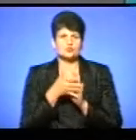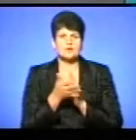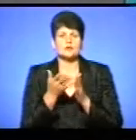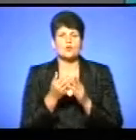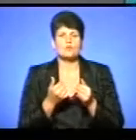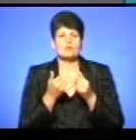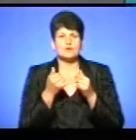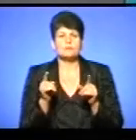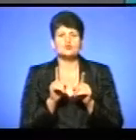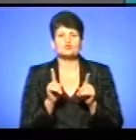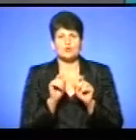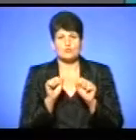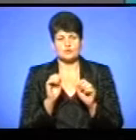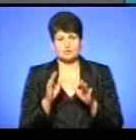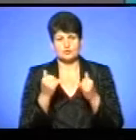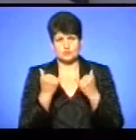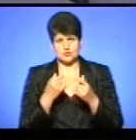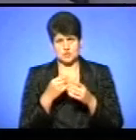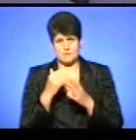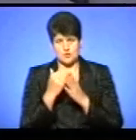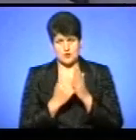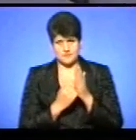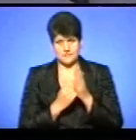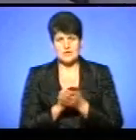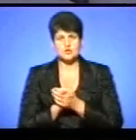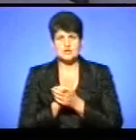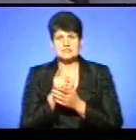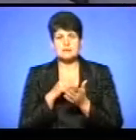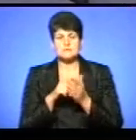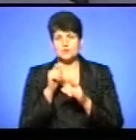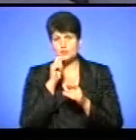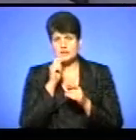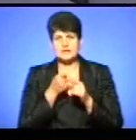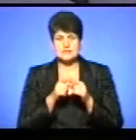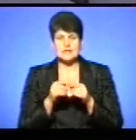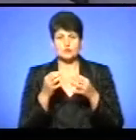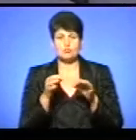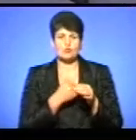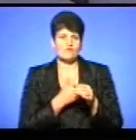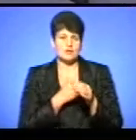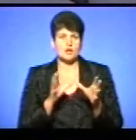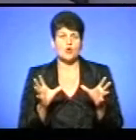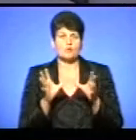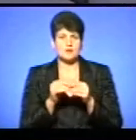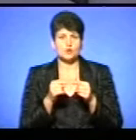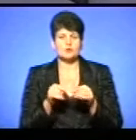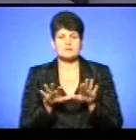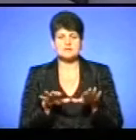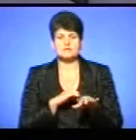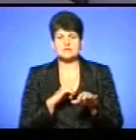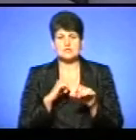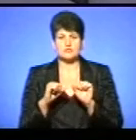і про що може йтися сьогодні в нашій програмі. Асоціація міст України – це добровільне об'єднання органів місцевого самоврядування по всій Україні.